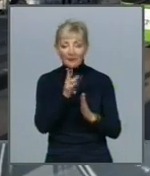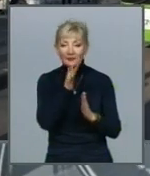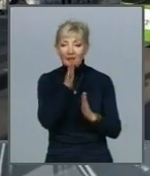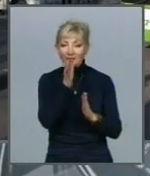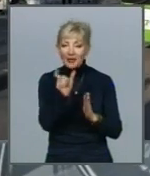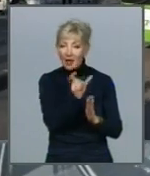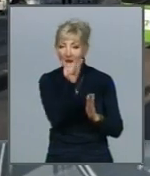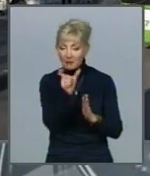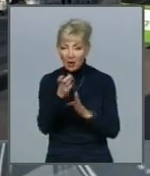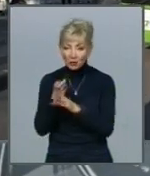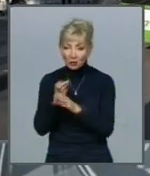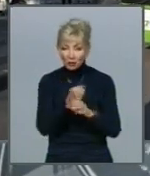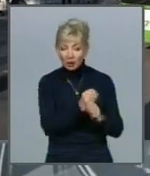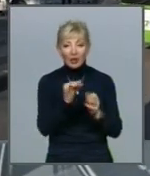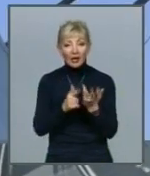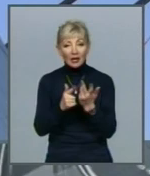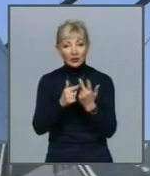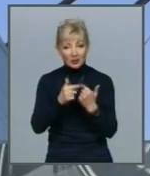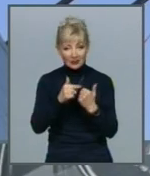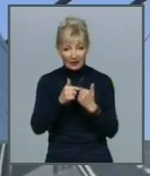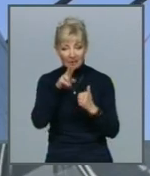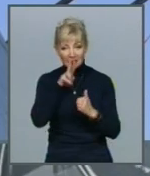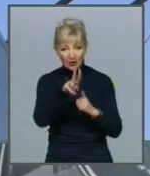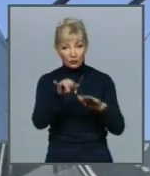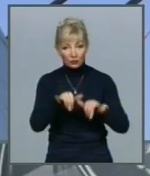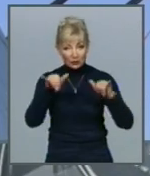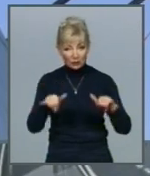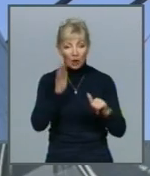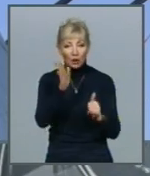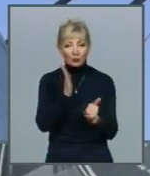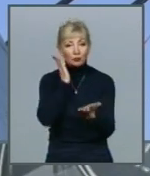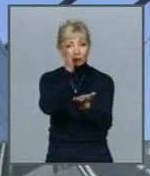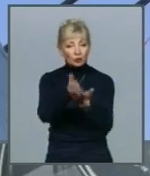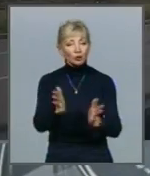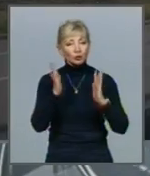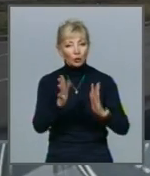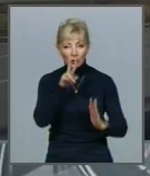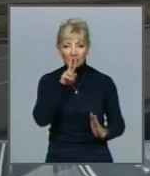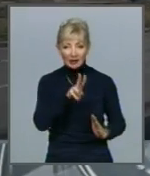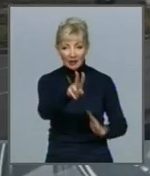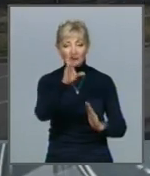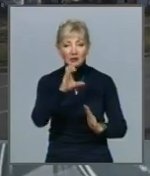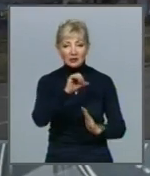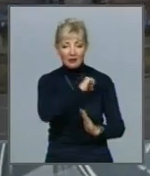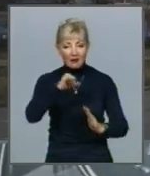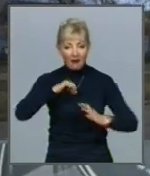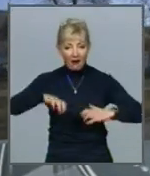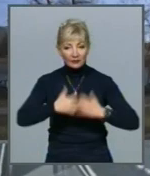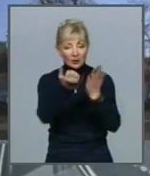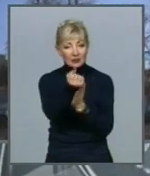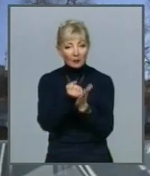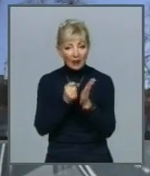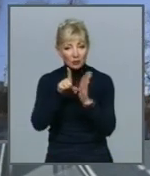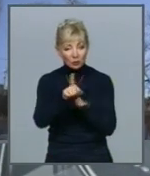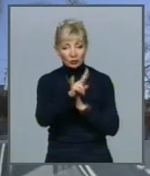кількість машин рухомого складу збільшуватимуть Рейсом курсуватимуть виключно тролейбуси з автономним запасом ходу, що